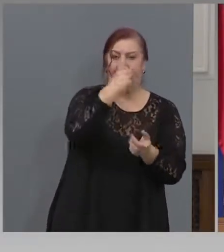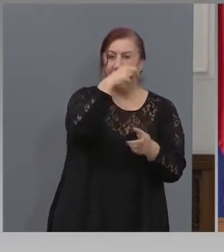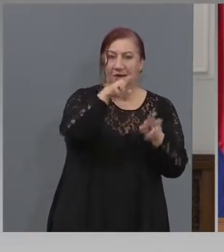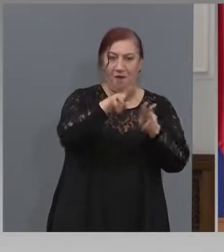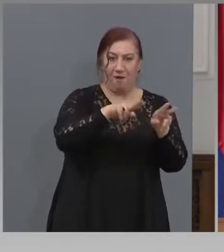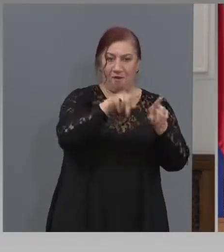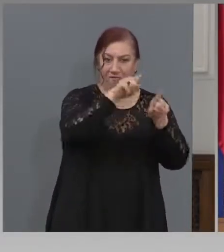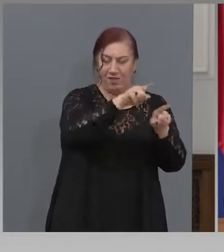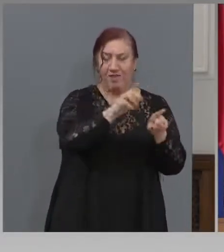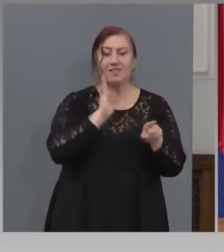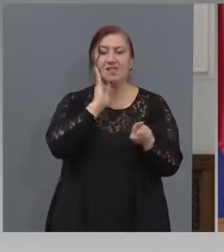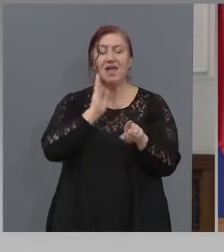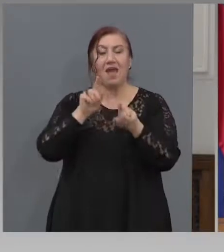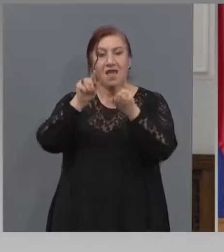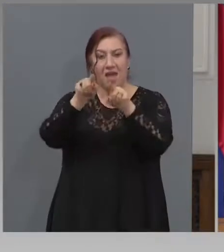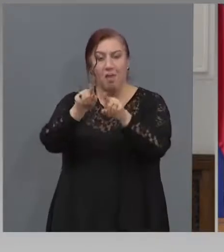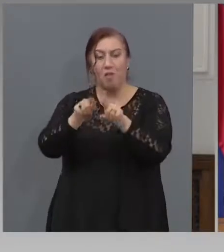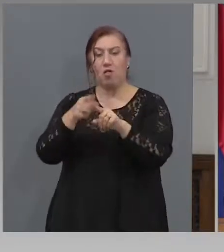Ямбол, Хасково.